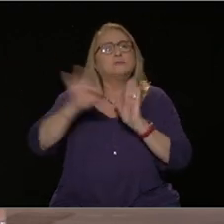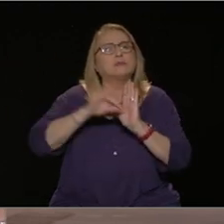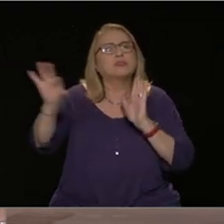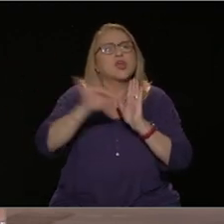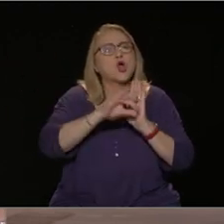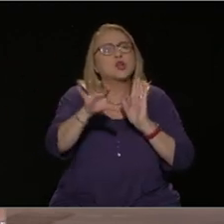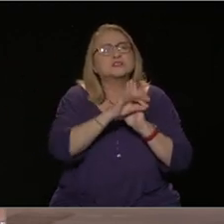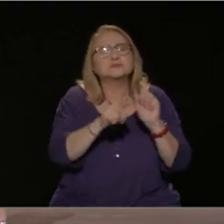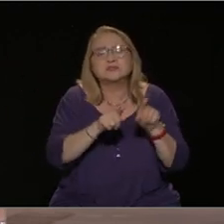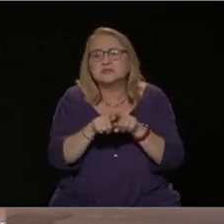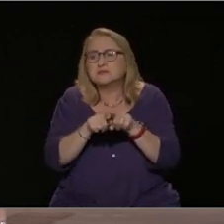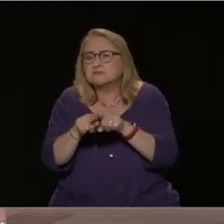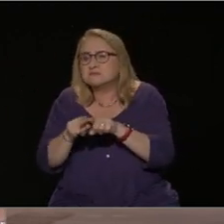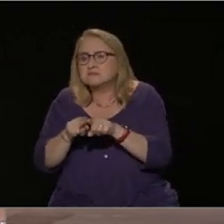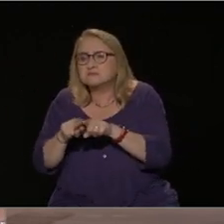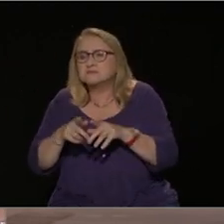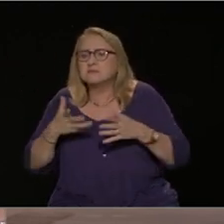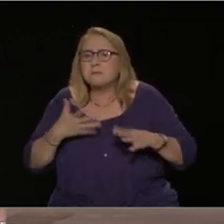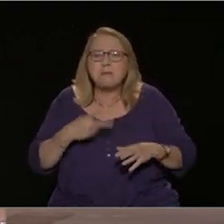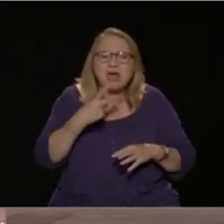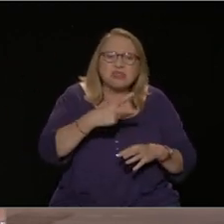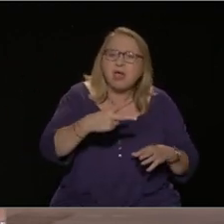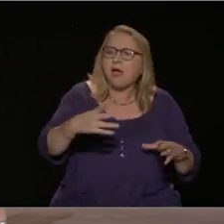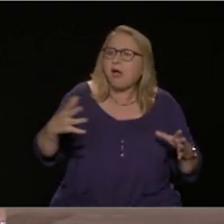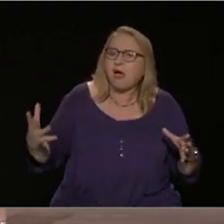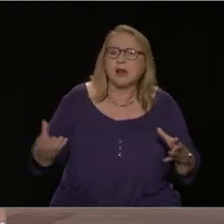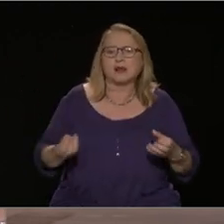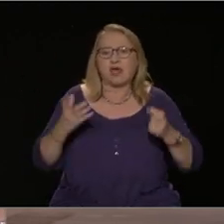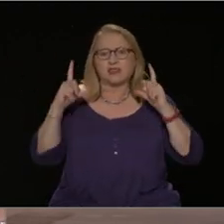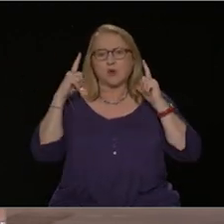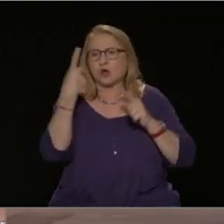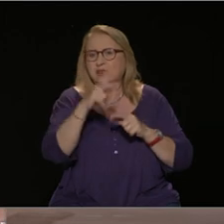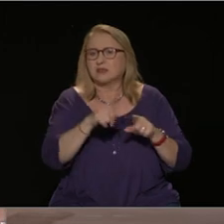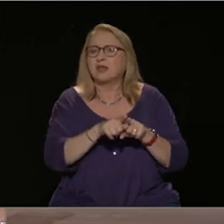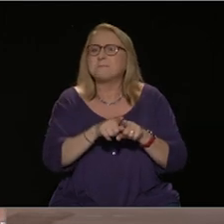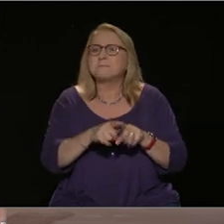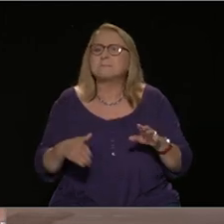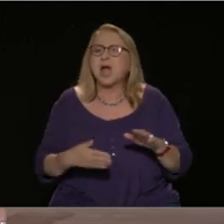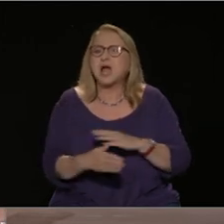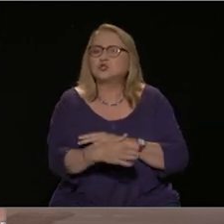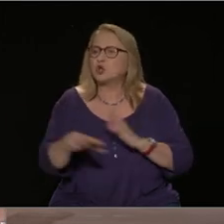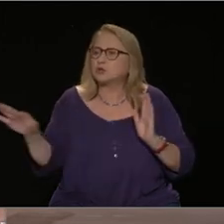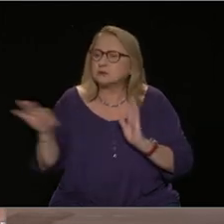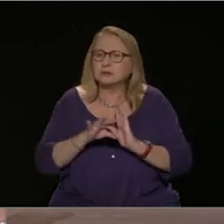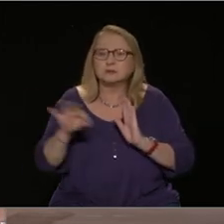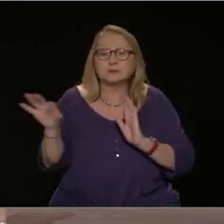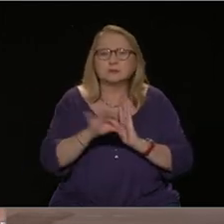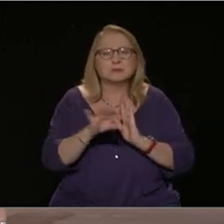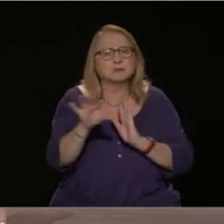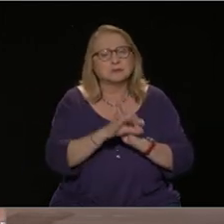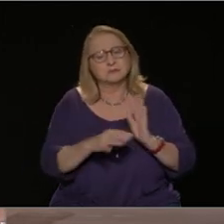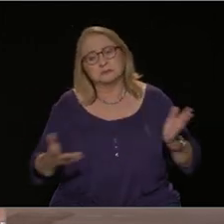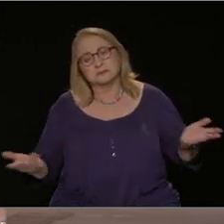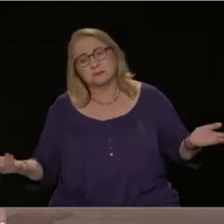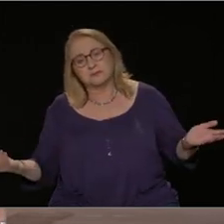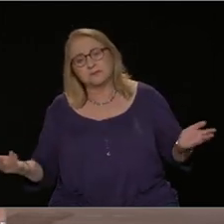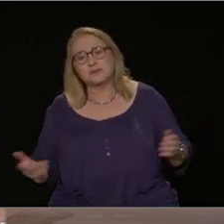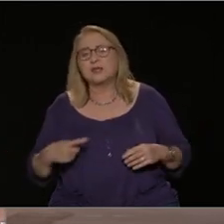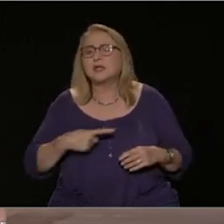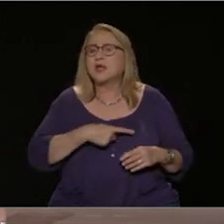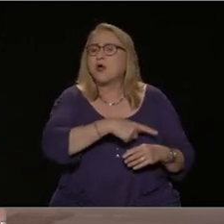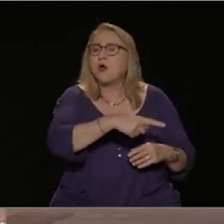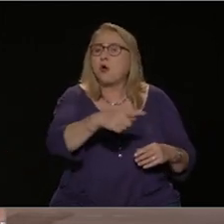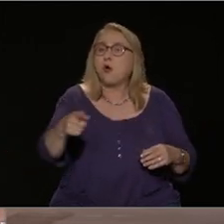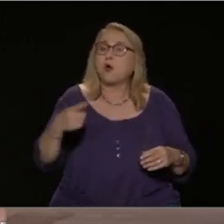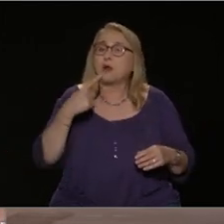Και ξέρετε, η τραγική ηρωνία είναι, η προκλητική μάλλον ηρωνία είναι, ότι όλοι αυτοί πίνουν νερό στο